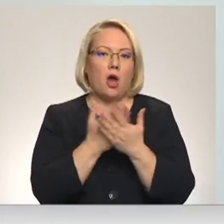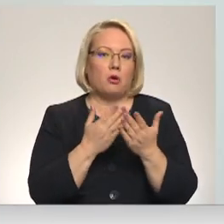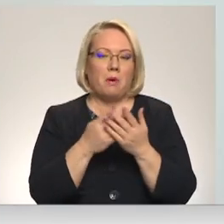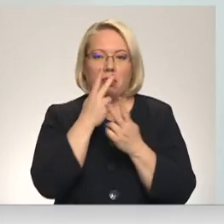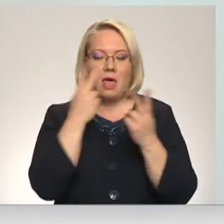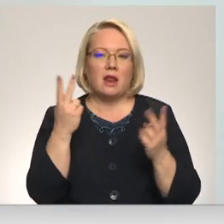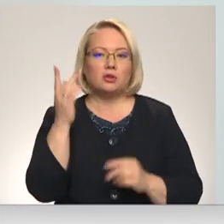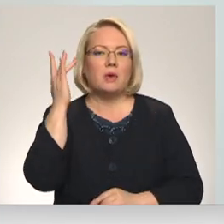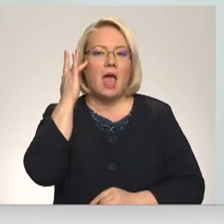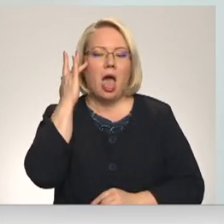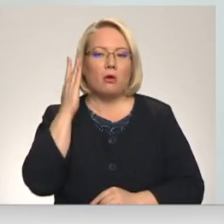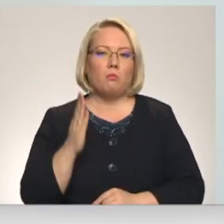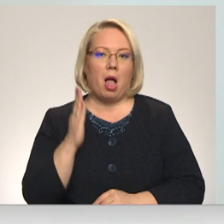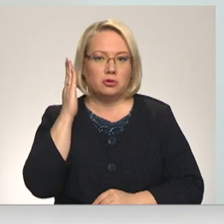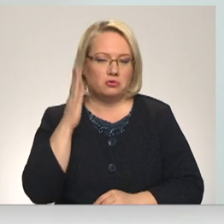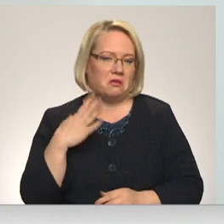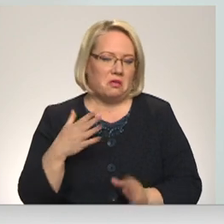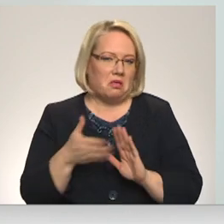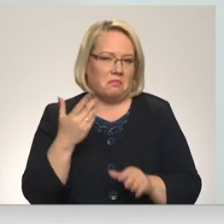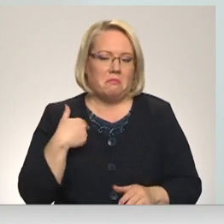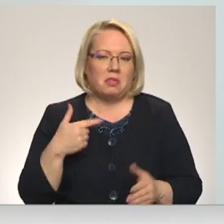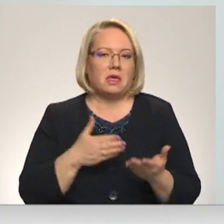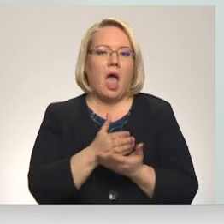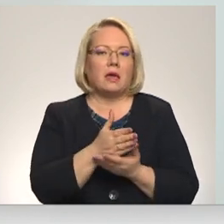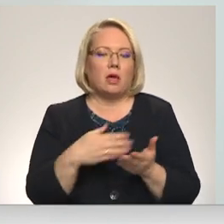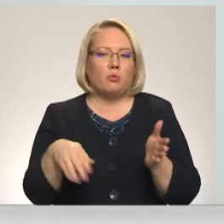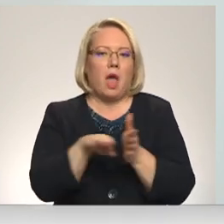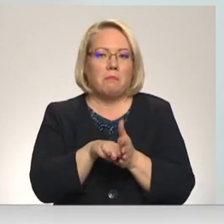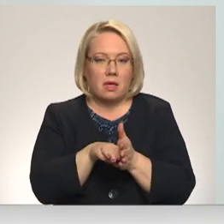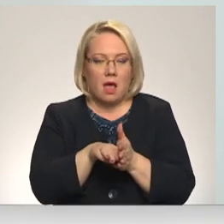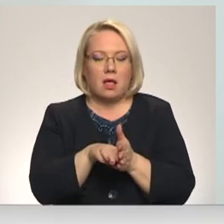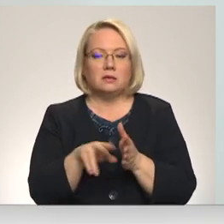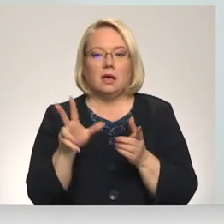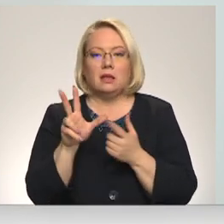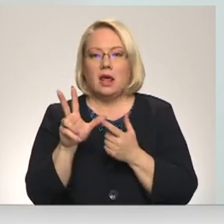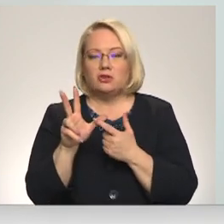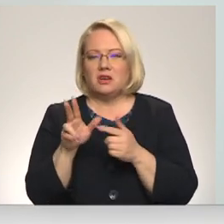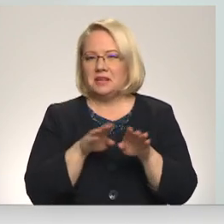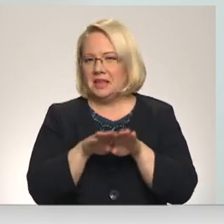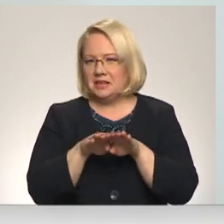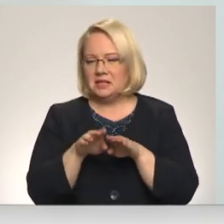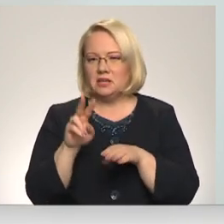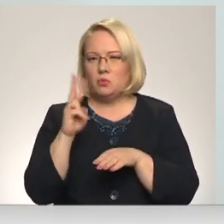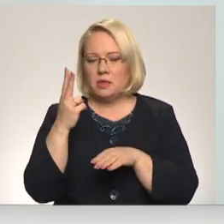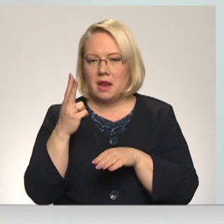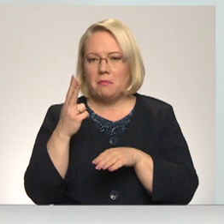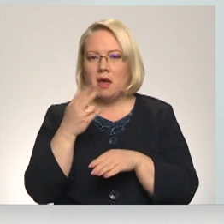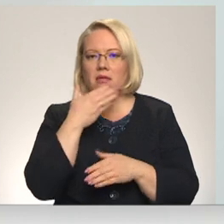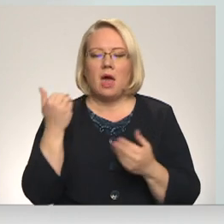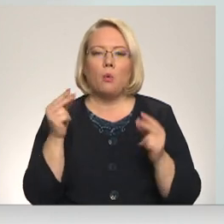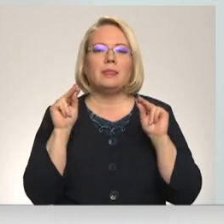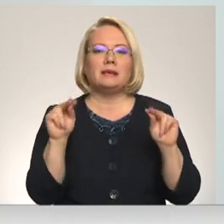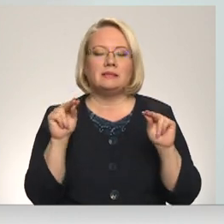neradzu jēgu tāju balsošanai, kāpēc man iet piedalīties trešais ļoti līdzīgs. Otrajām ir, ka nav